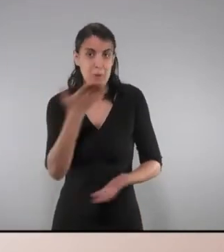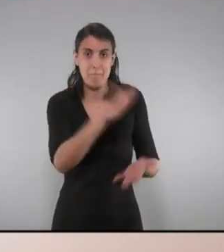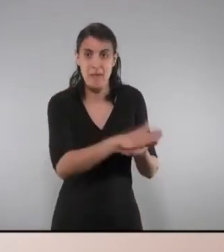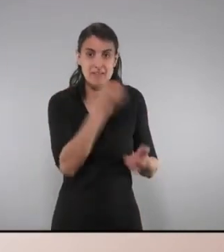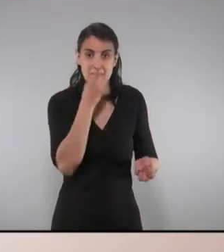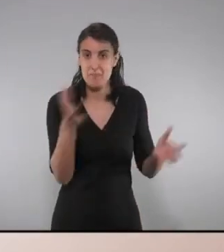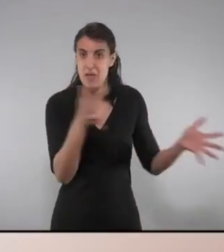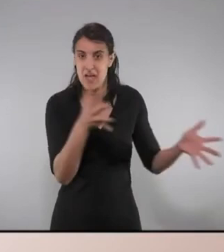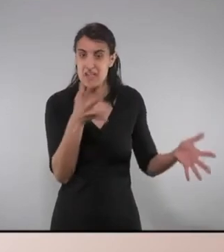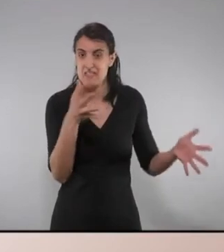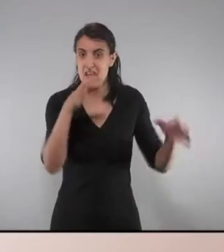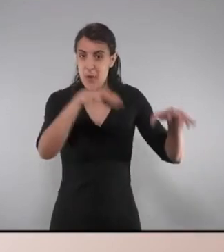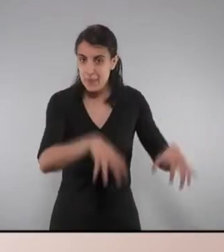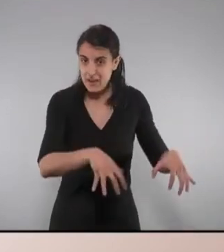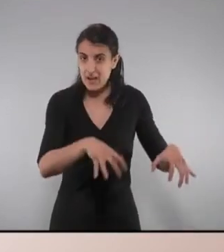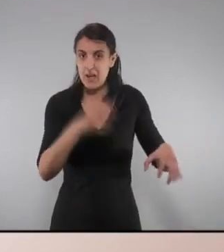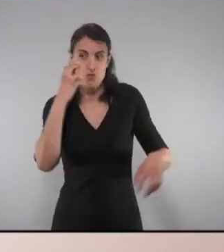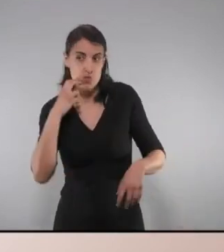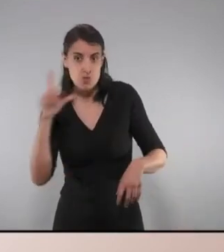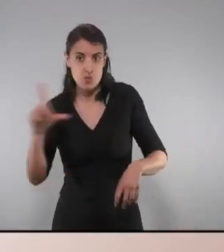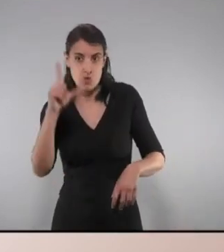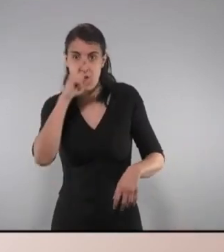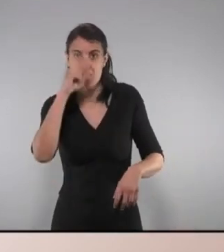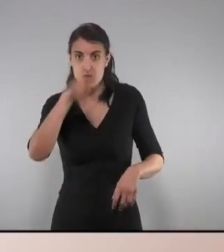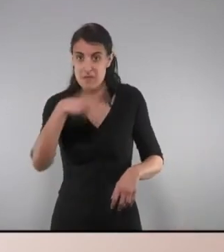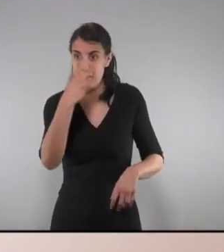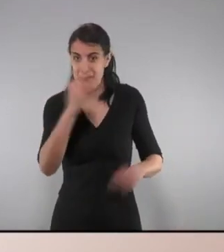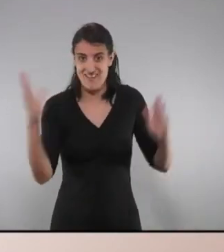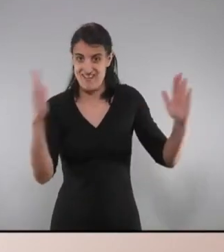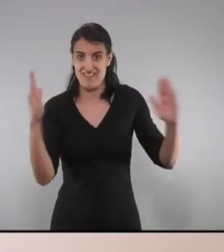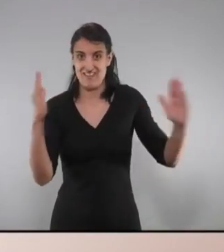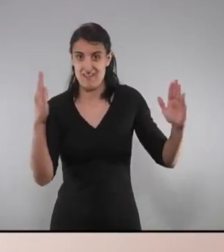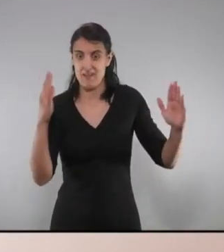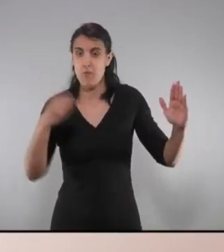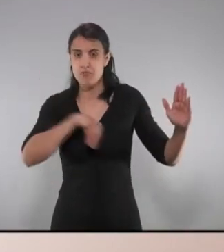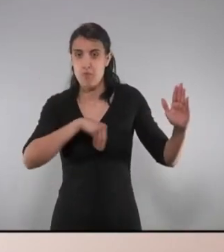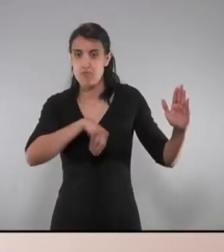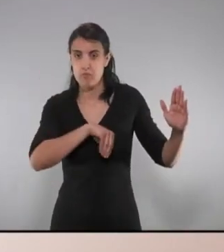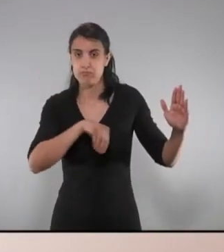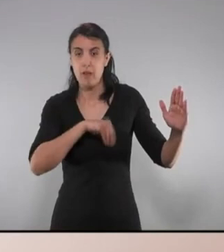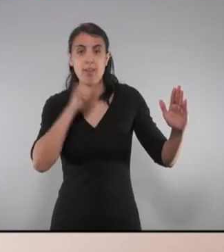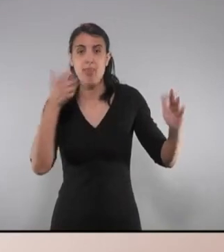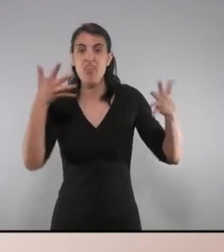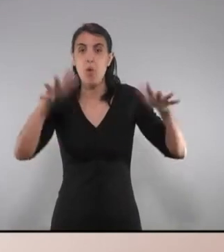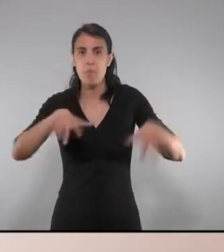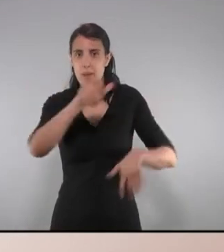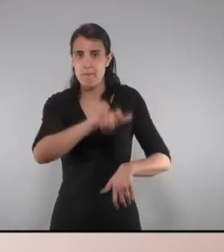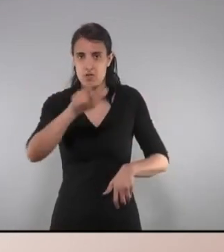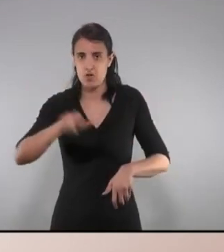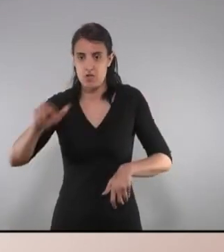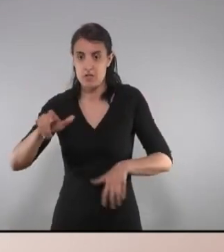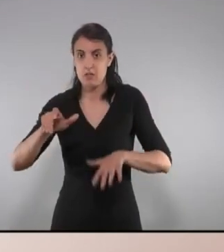març, abril, juny, juliol del 2020, on durant aquestes onades de la pandèmia van morir gairebé 10.000 persones, on les